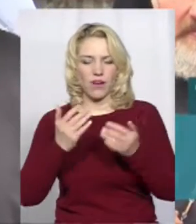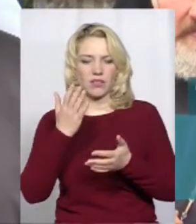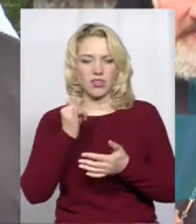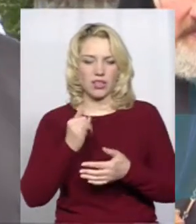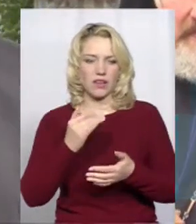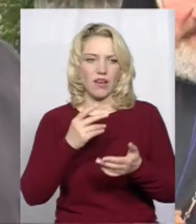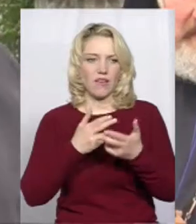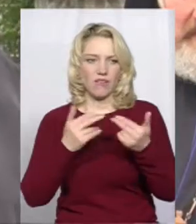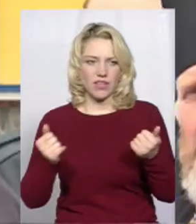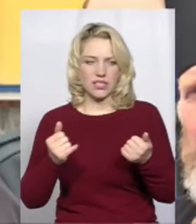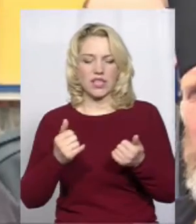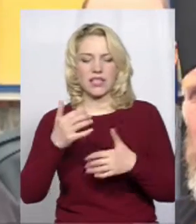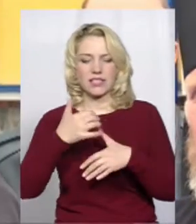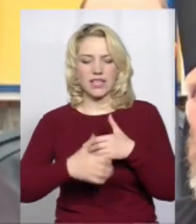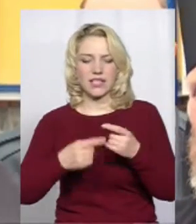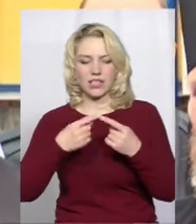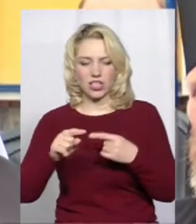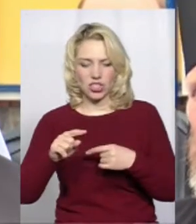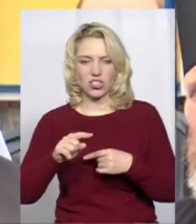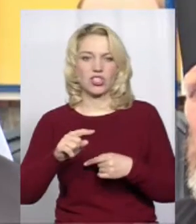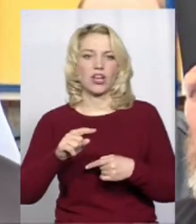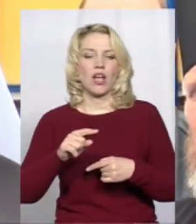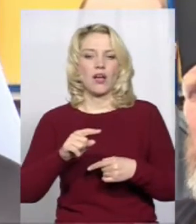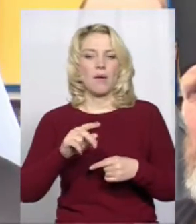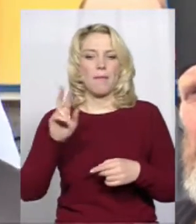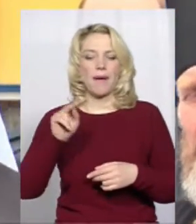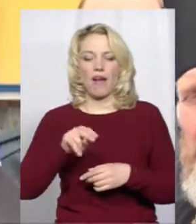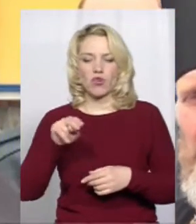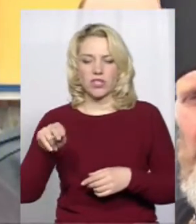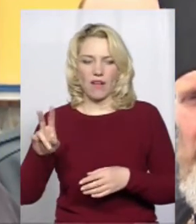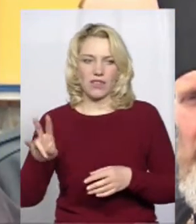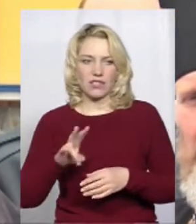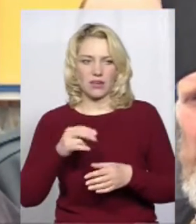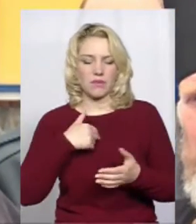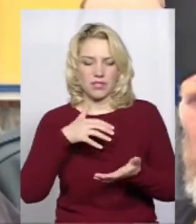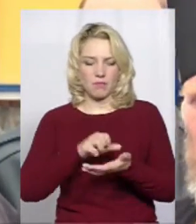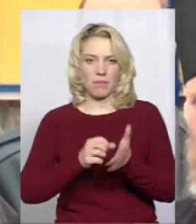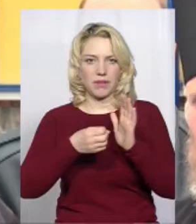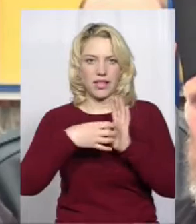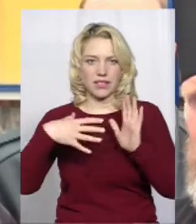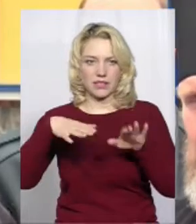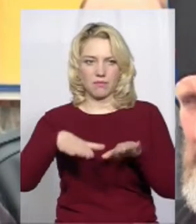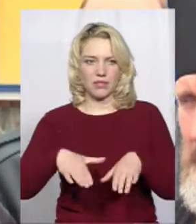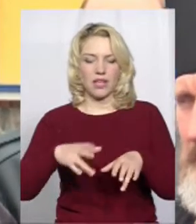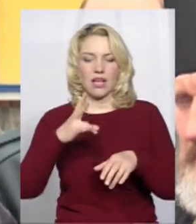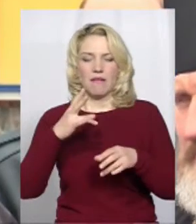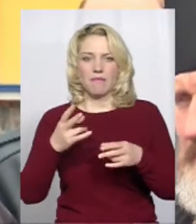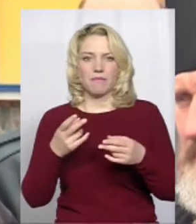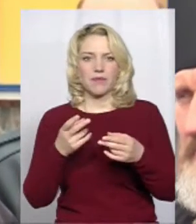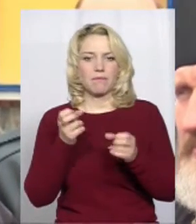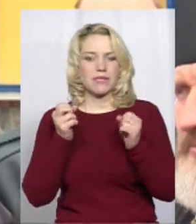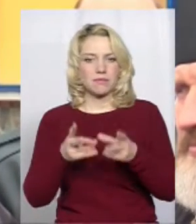серед інших помісних православних церков. Ми займаємо своє почесне 15-те місце. Тому жодної небезпеки